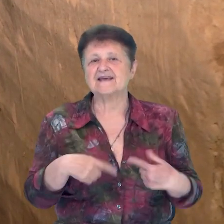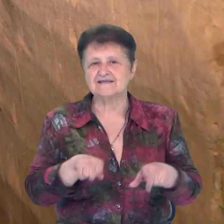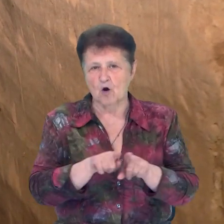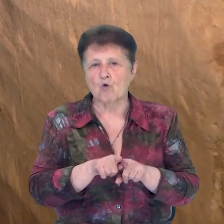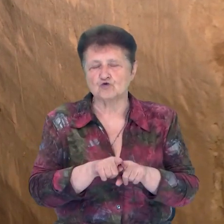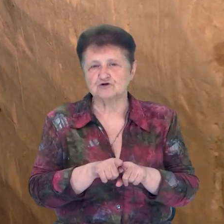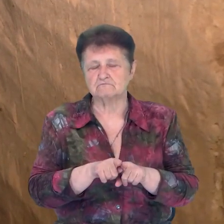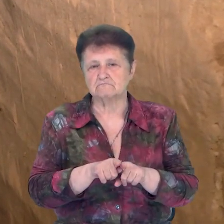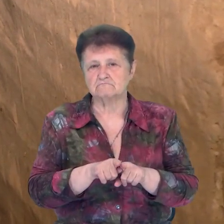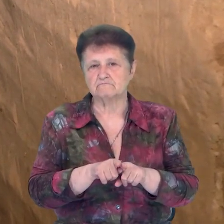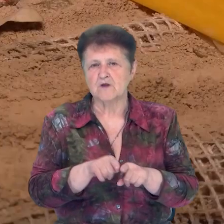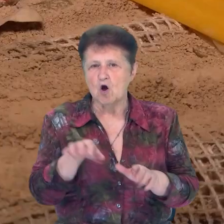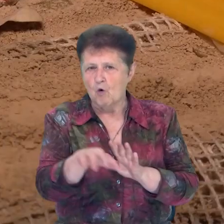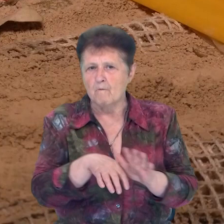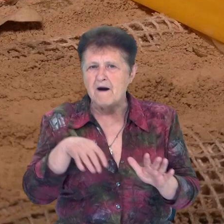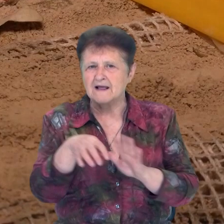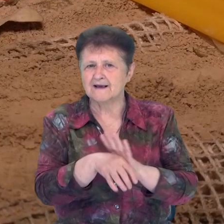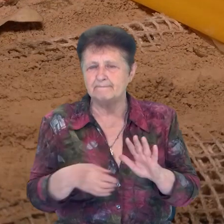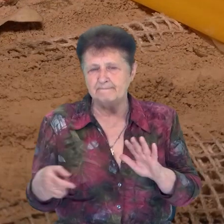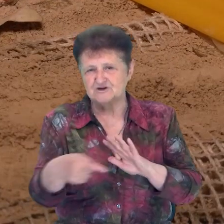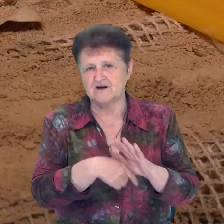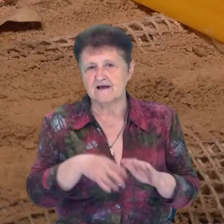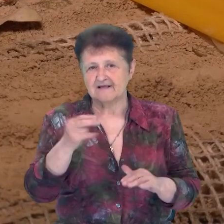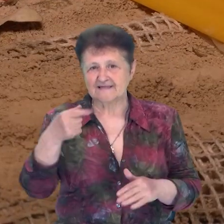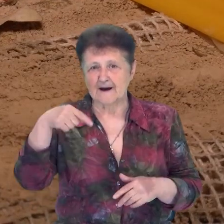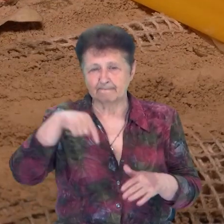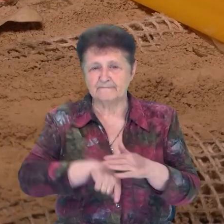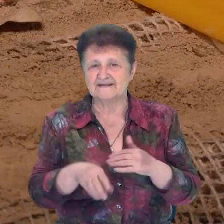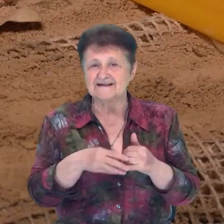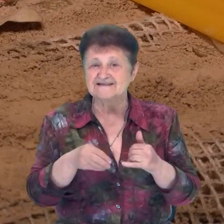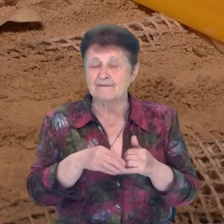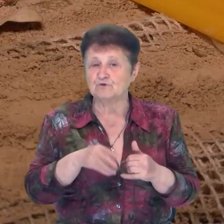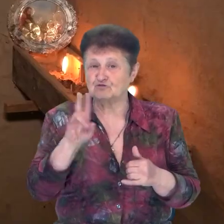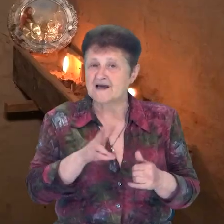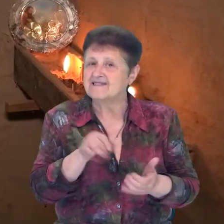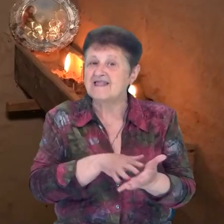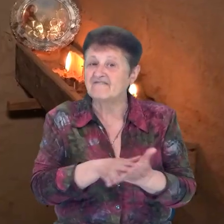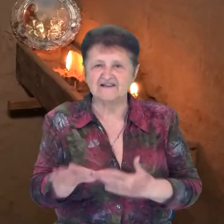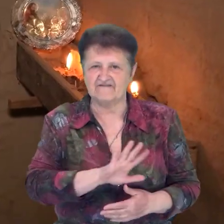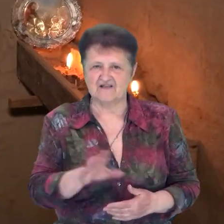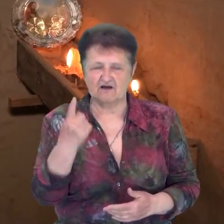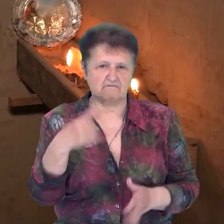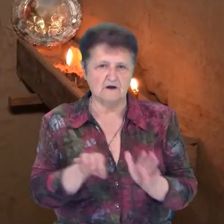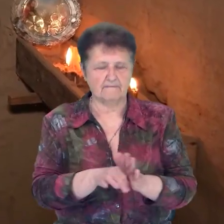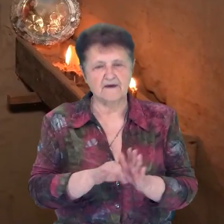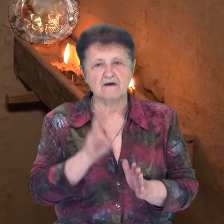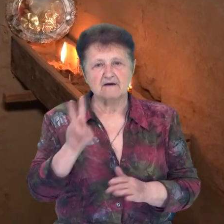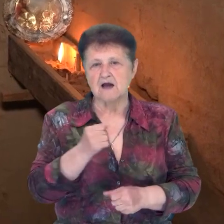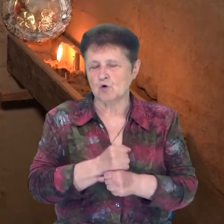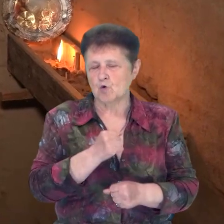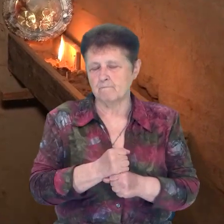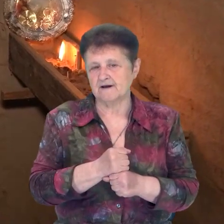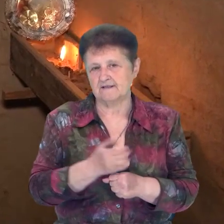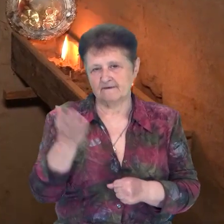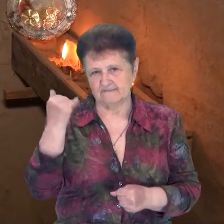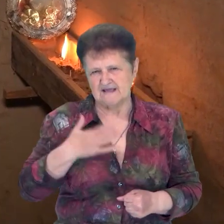копали печери». На підземну церкву, каже, не витратив ні копійки. «Так, як робили наші далекі предки. Вони просто це